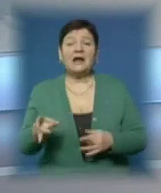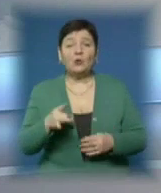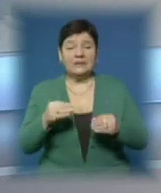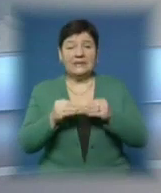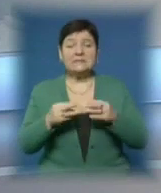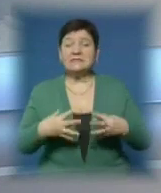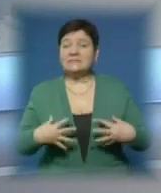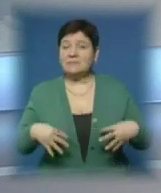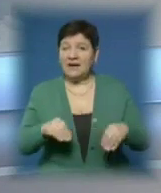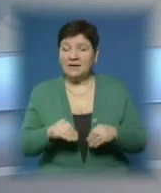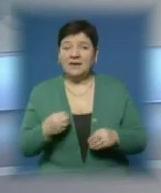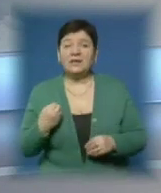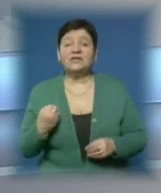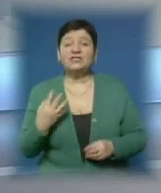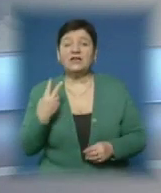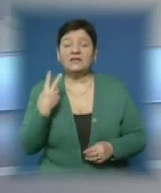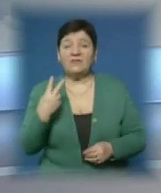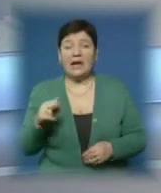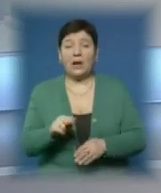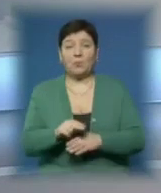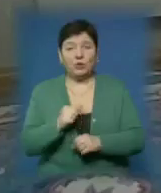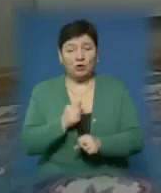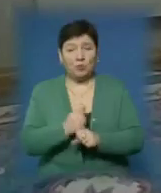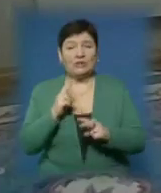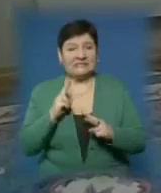сімей, ще дві завершують ремонтні роботи.